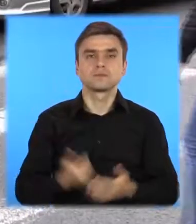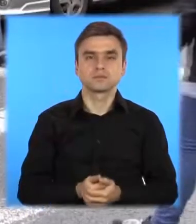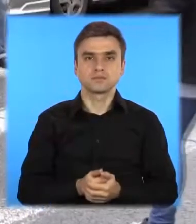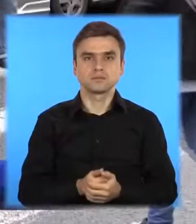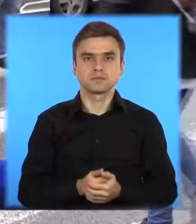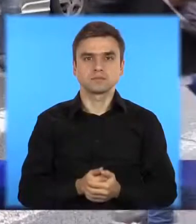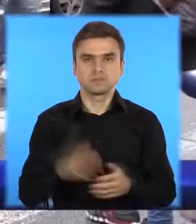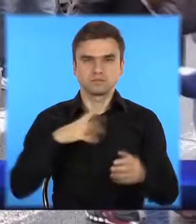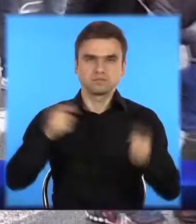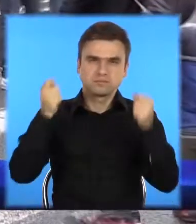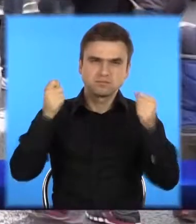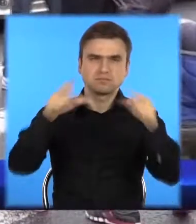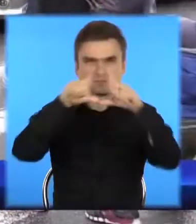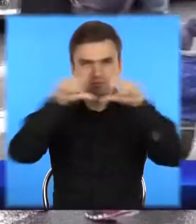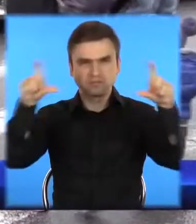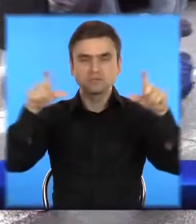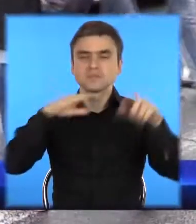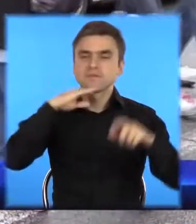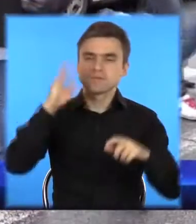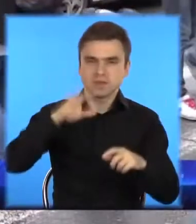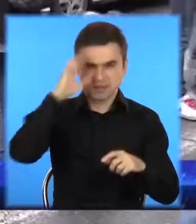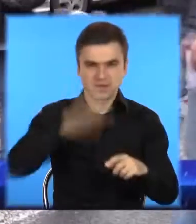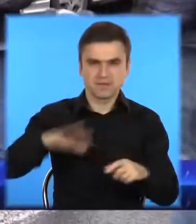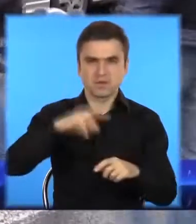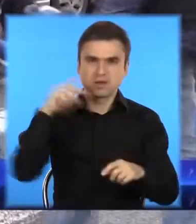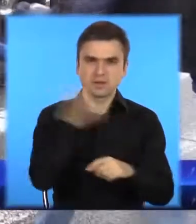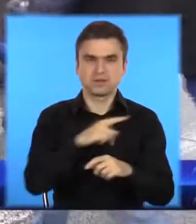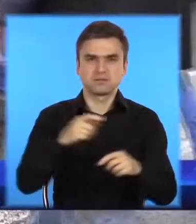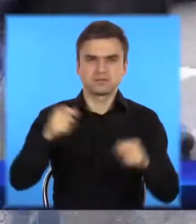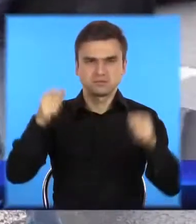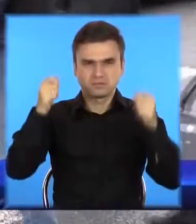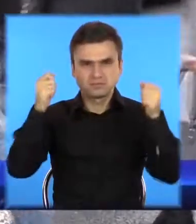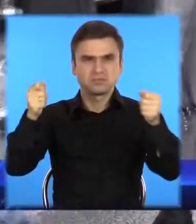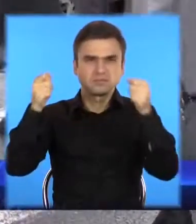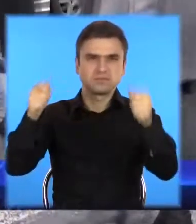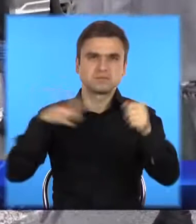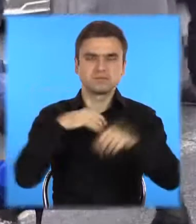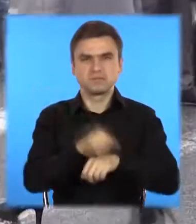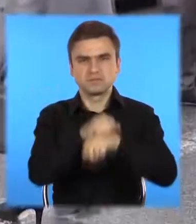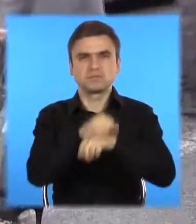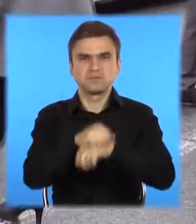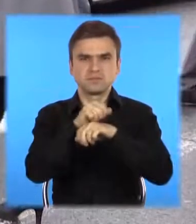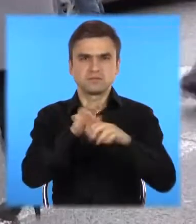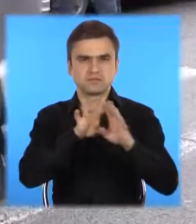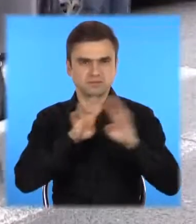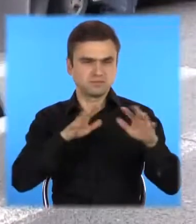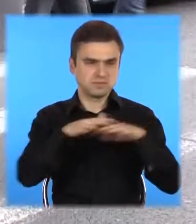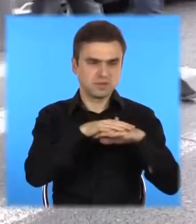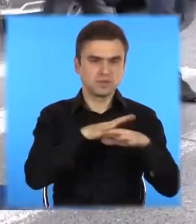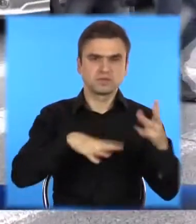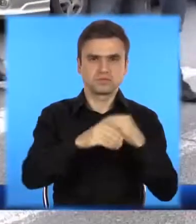«Досить труїти кривий ріг» під таким гаслом відбулася протестна акція на червоній біля прохідної «Арселор Мітал Кривий Ріг». Головна вимога